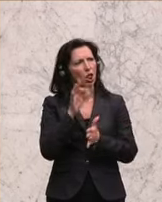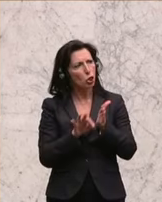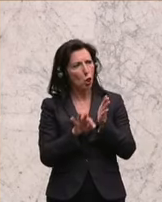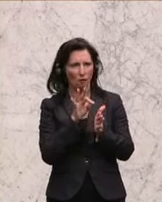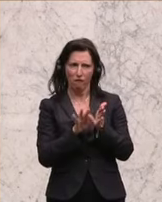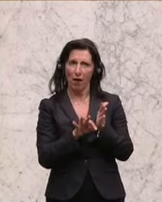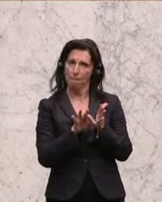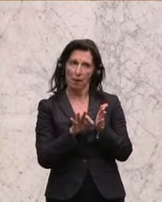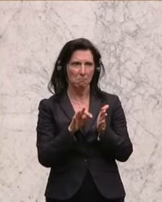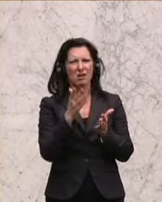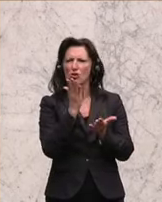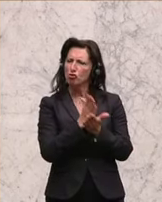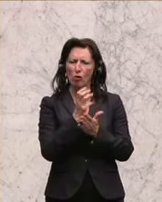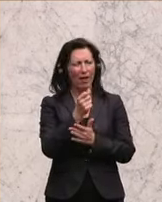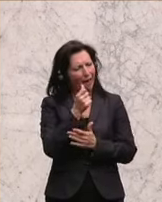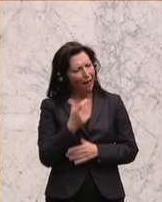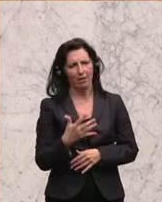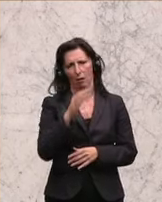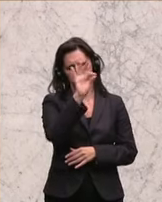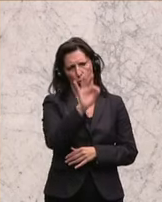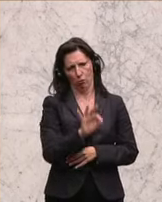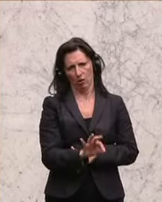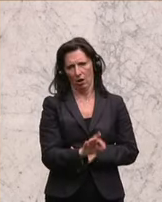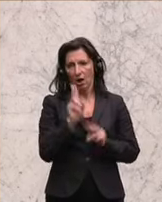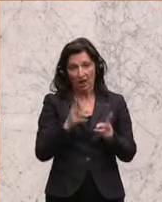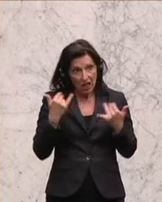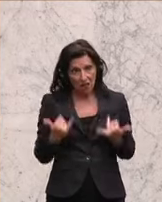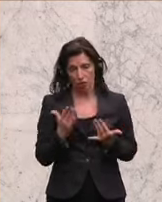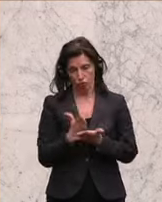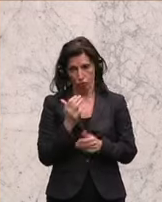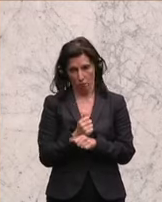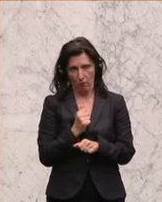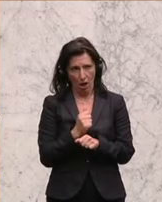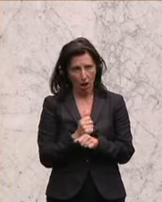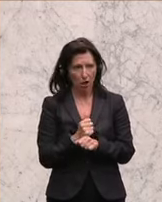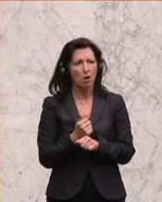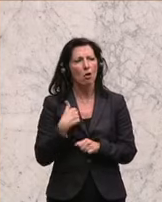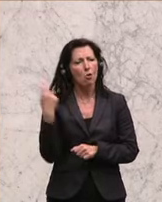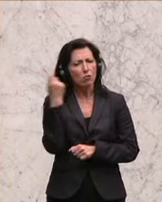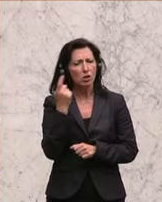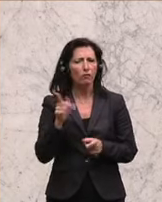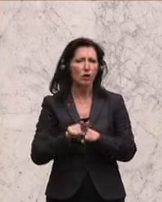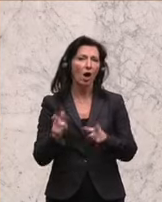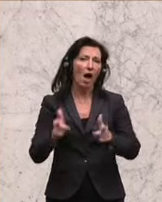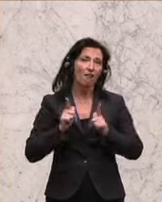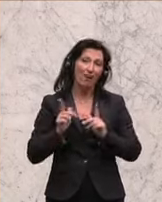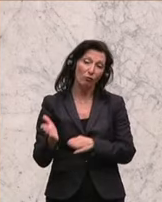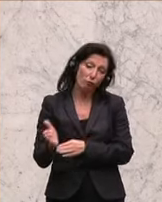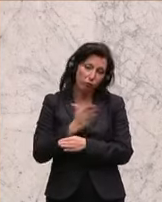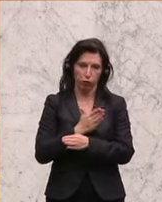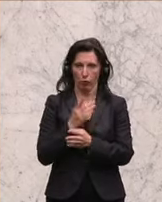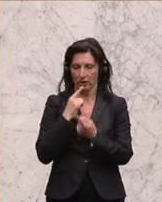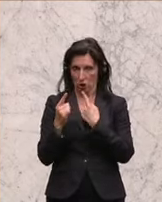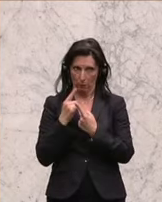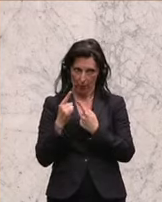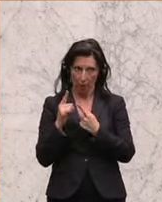die man vorziehen kann. Und ich hoffe und erwarte mir, dass wir relativ frühzeitig Gespräche führen können und dass